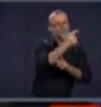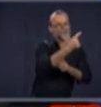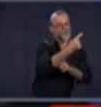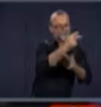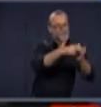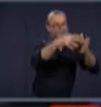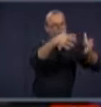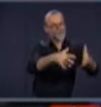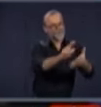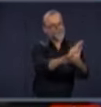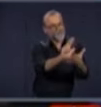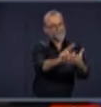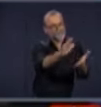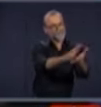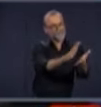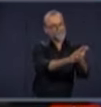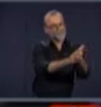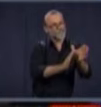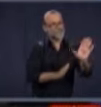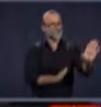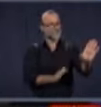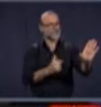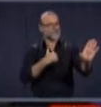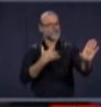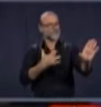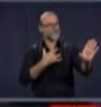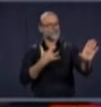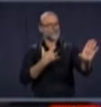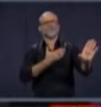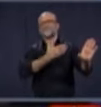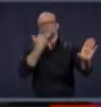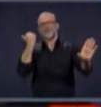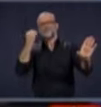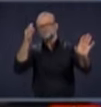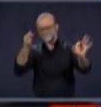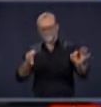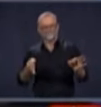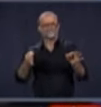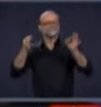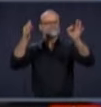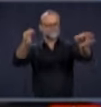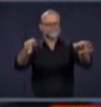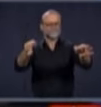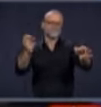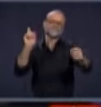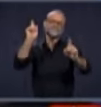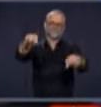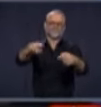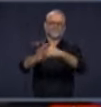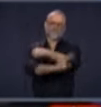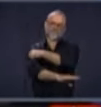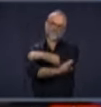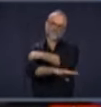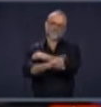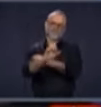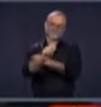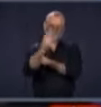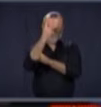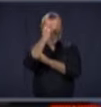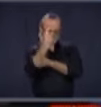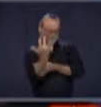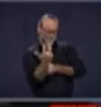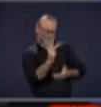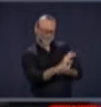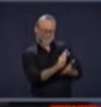pour les écoles le 1er juin, c'est la raison pour laquelle nous pensons qu'il est préférable d